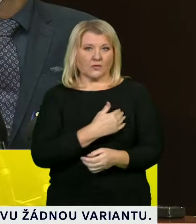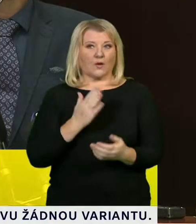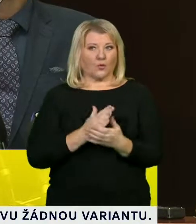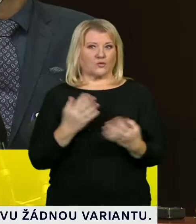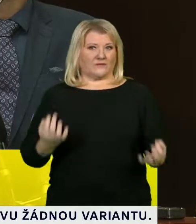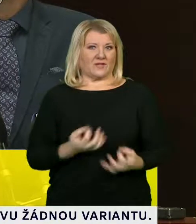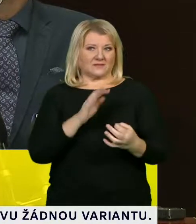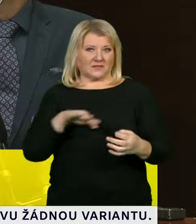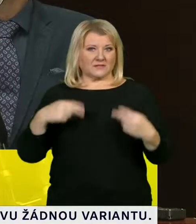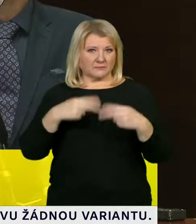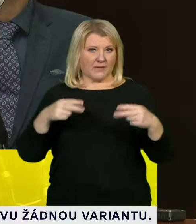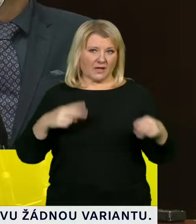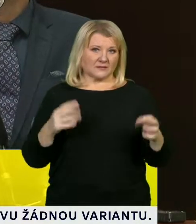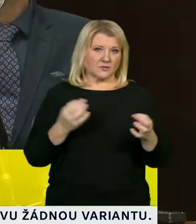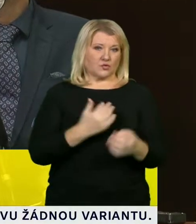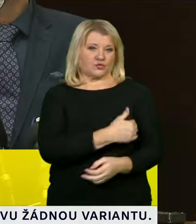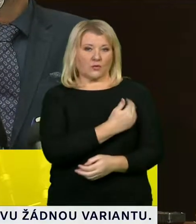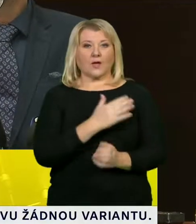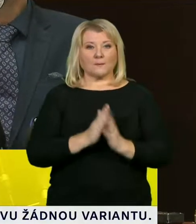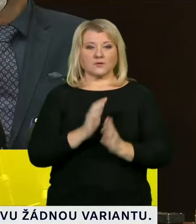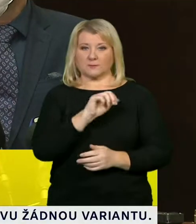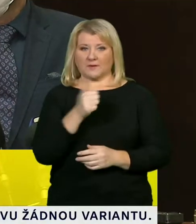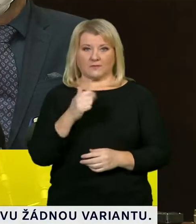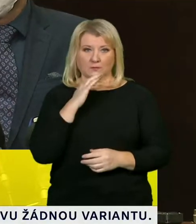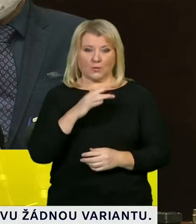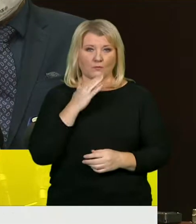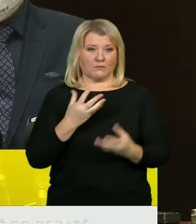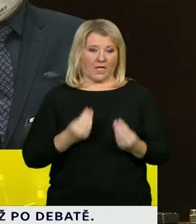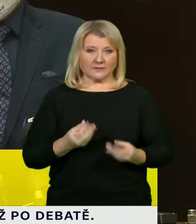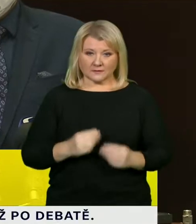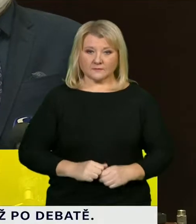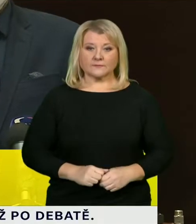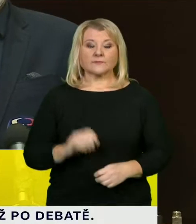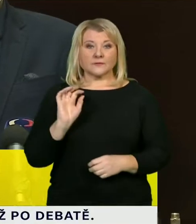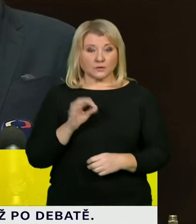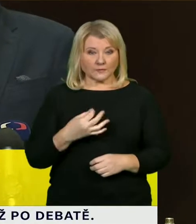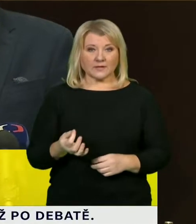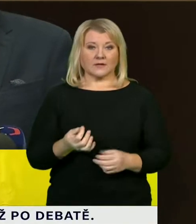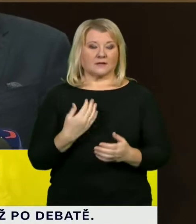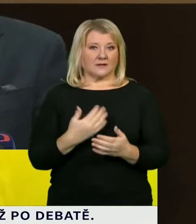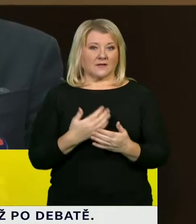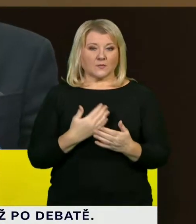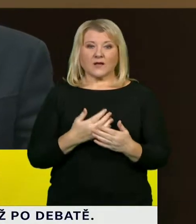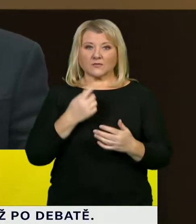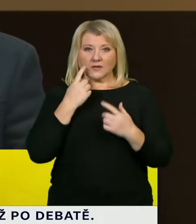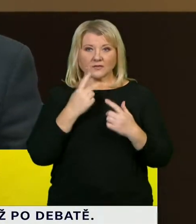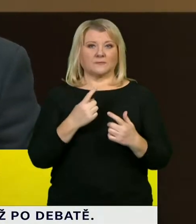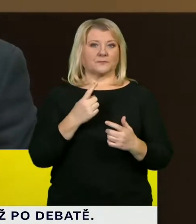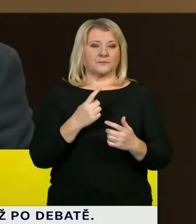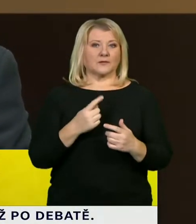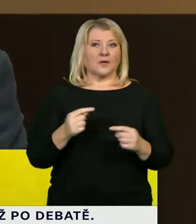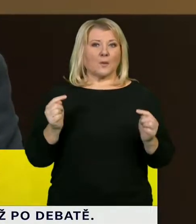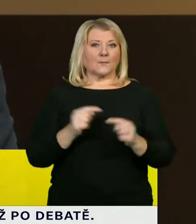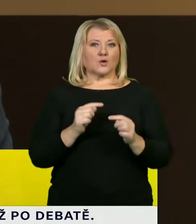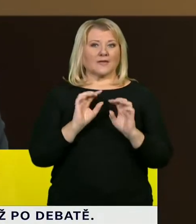o úvodní slovo už bych poprosila pana ministra zdravotnictví Jana Blatného. Dobrý den. Jak vyplývá z údajů proti eberickému